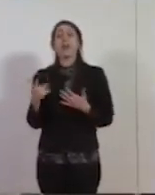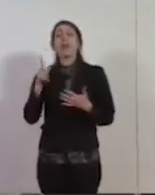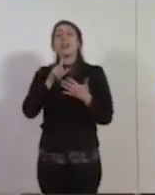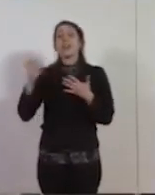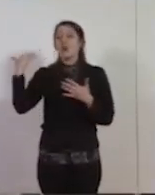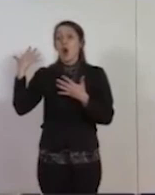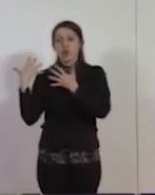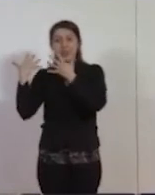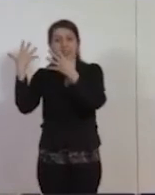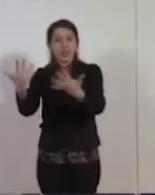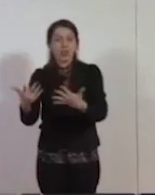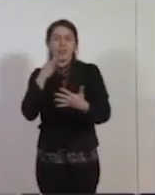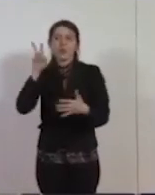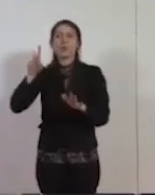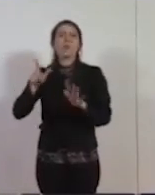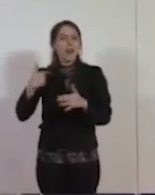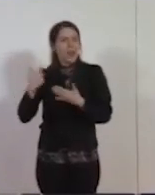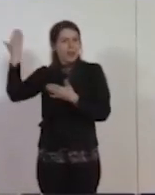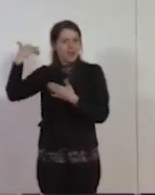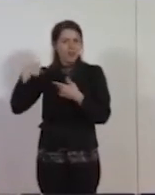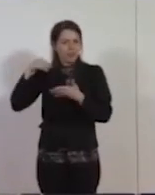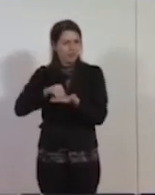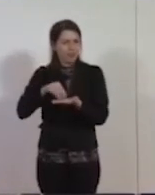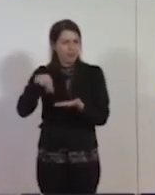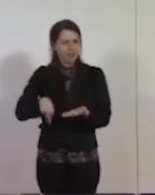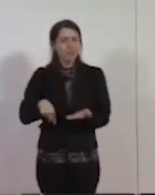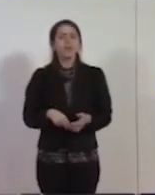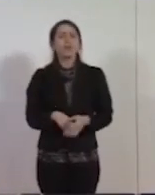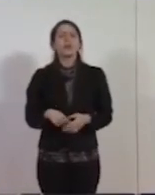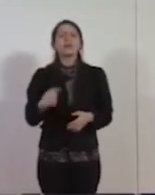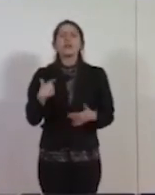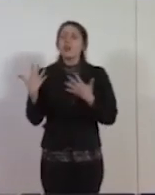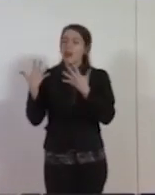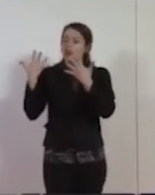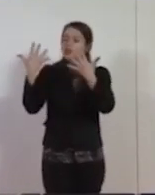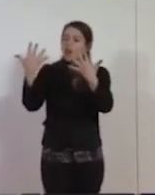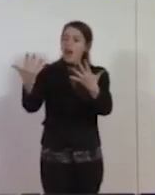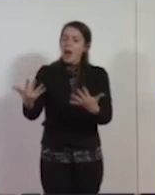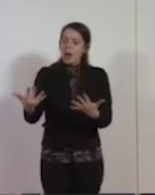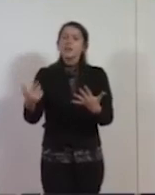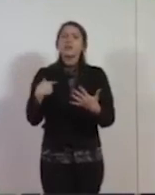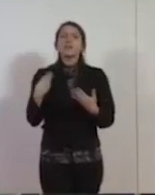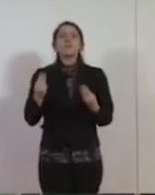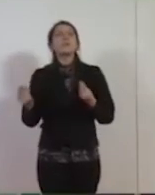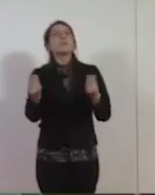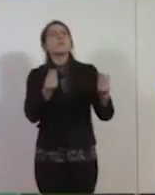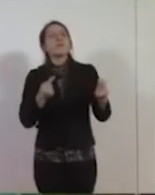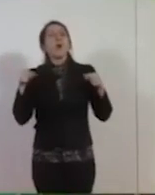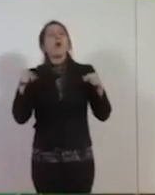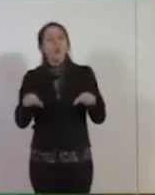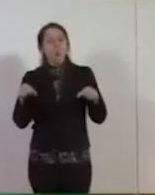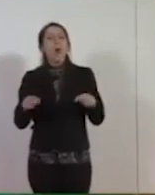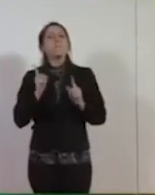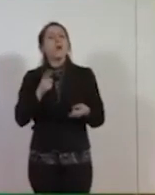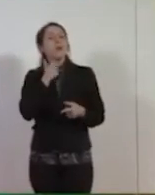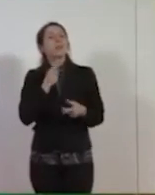lingotto, ero qui nel 2007, dieci anni dopo il lingotto, io sento che qui noi stiamo rifacendo bella